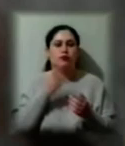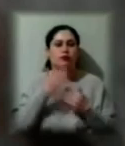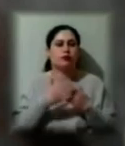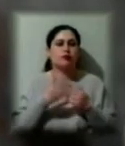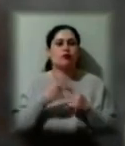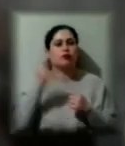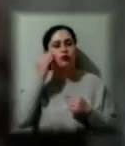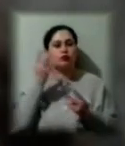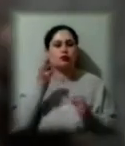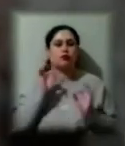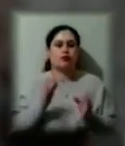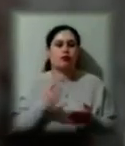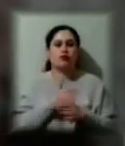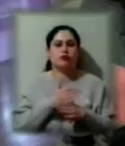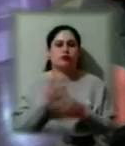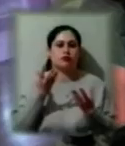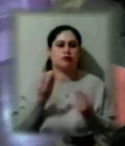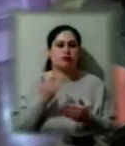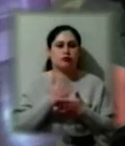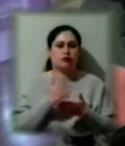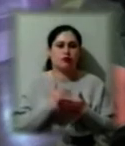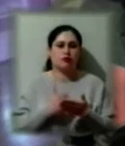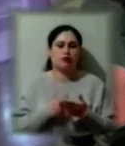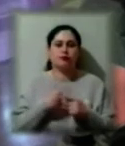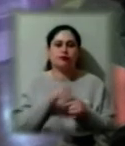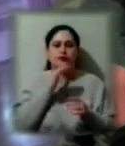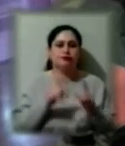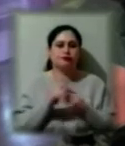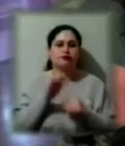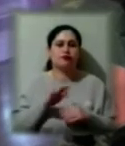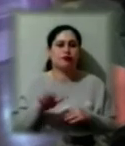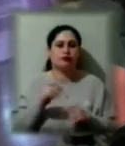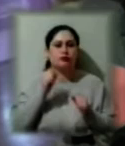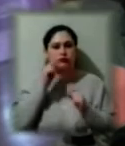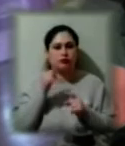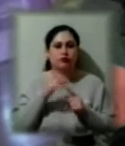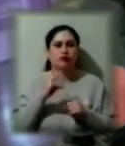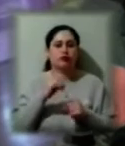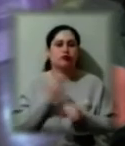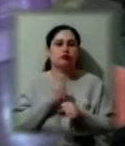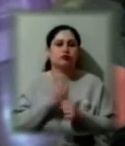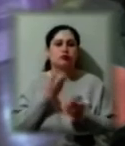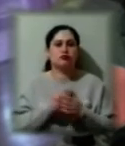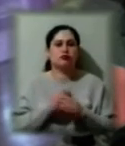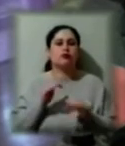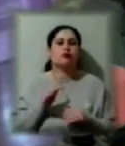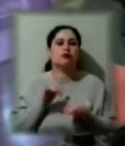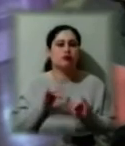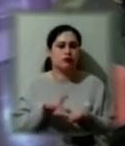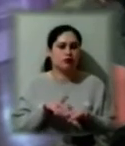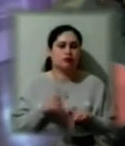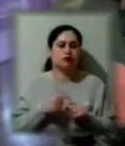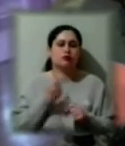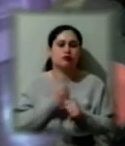розподіляти час. Спочатку, коли діти всі просинаються, вони роблять свої вправи. Роблять зарядку,